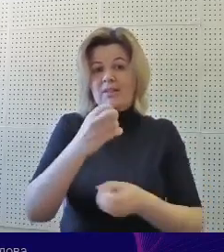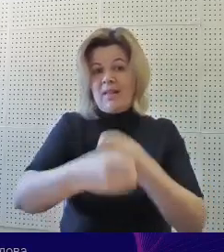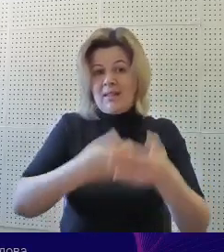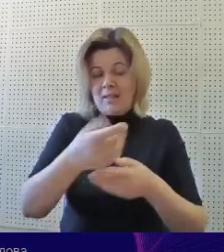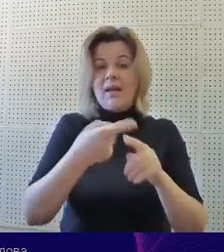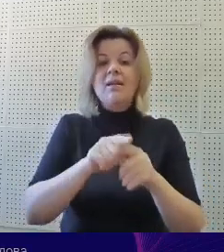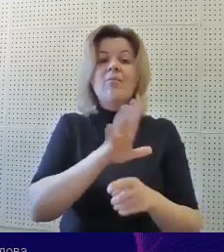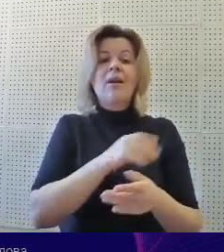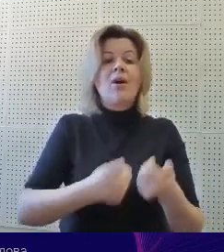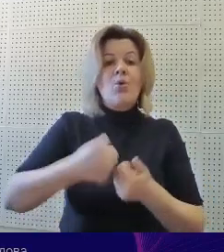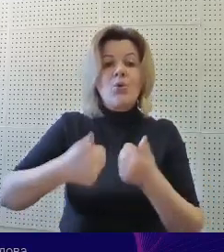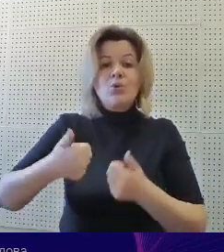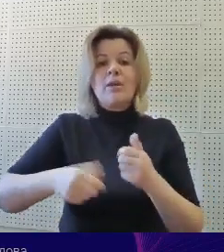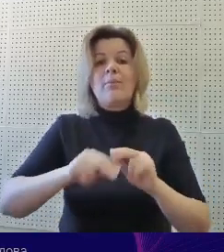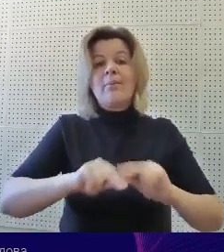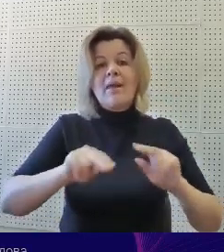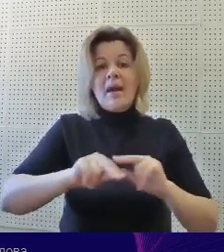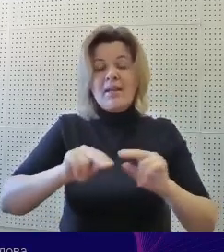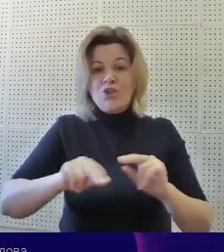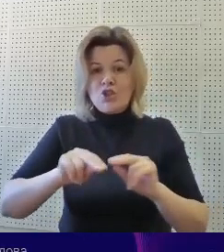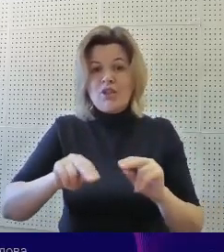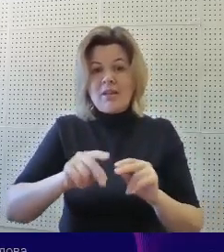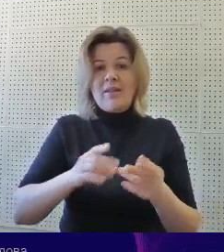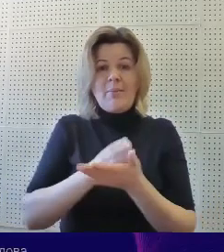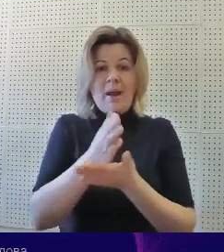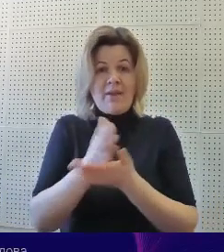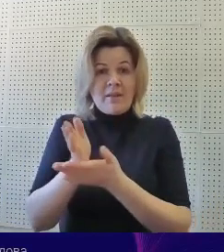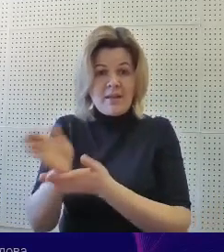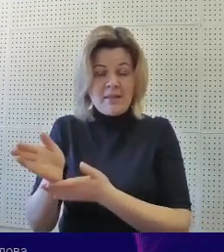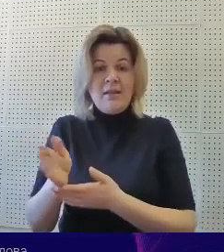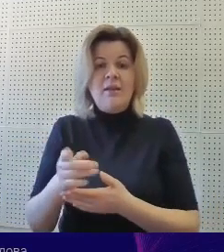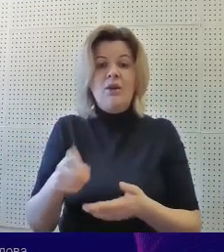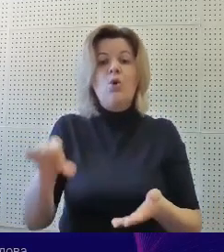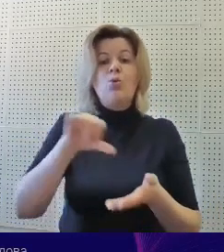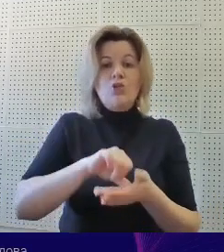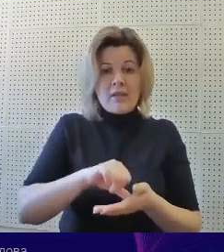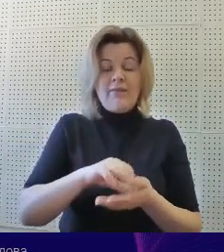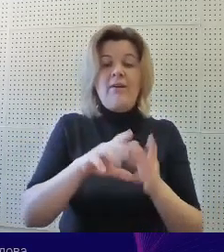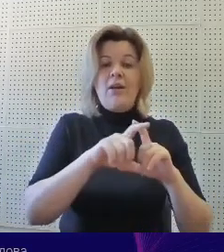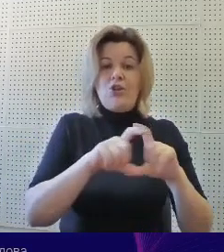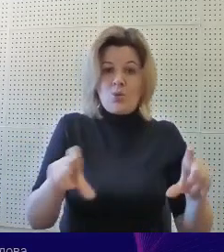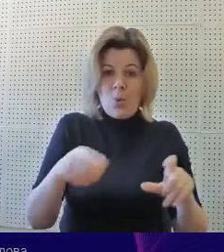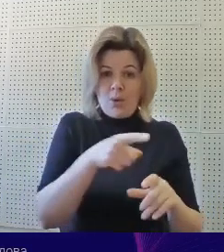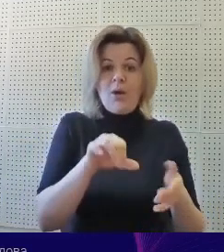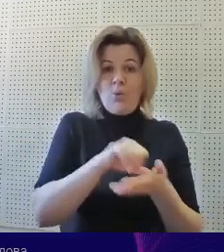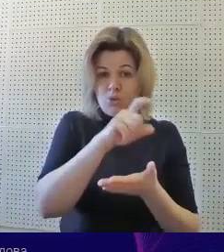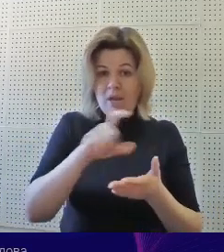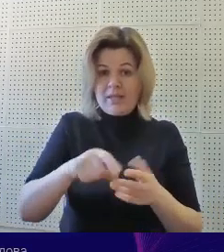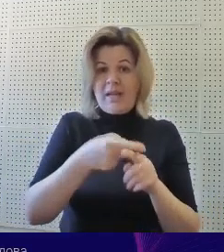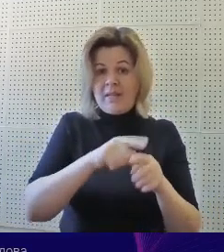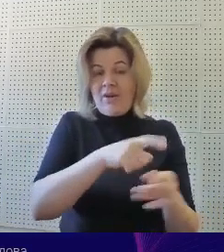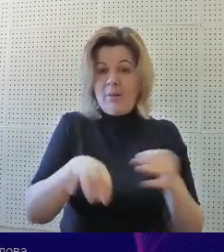конкурсы педагогических педагогической направленности участвовали участвовали школы